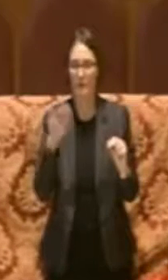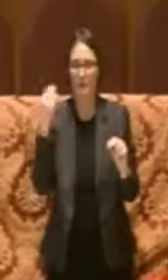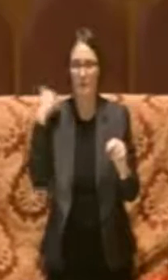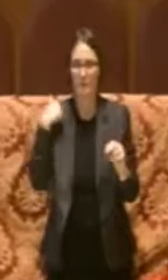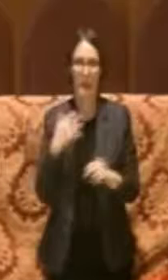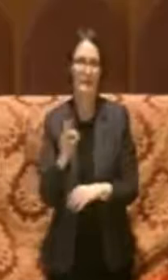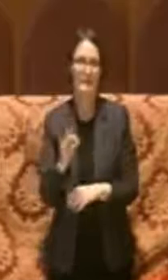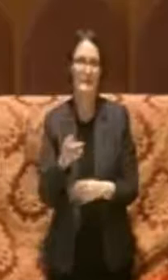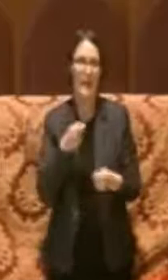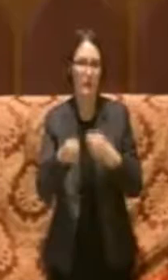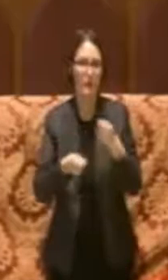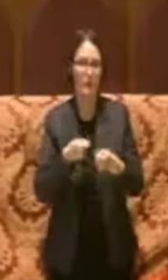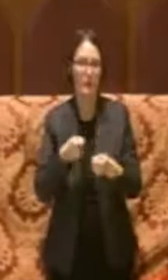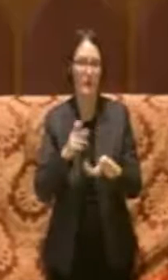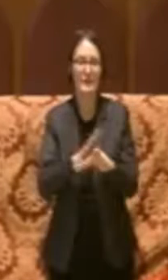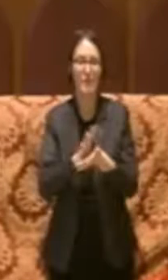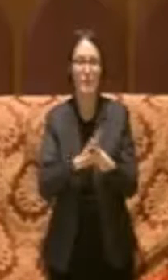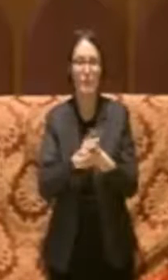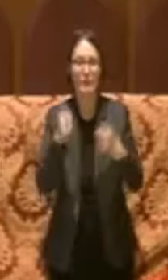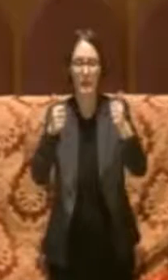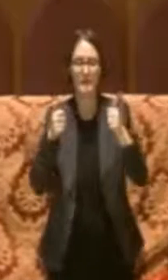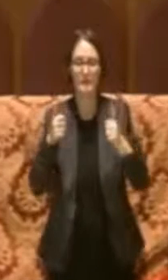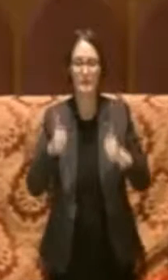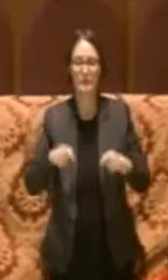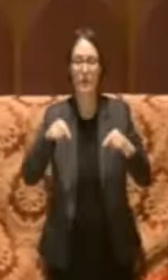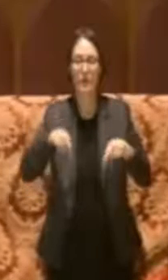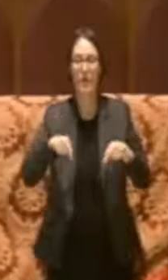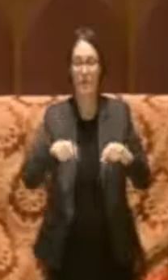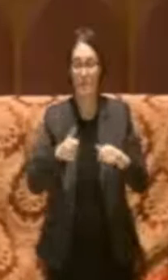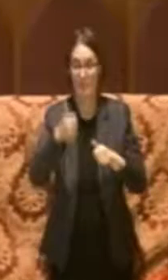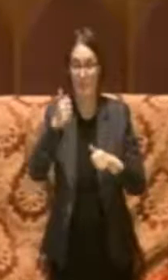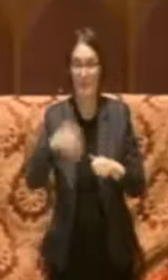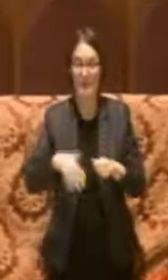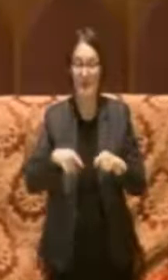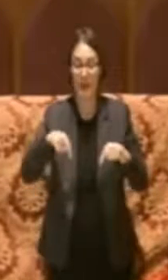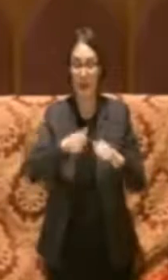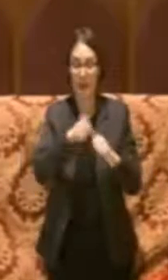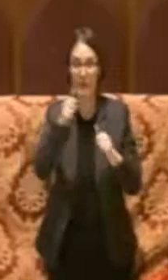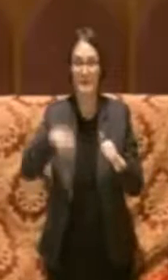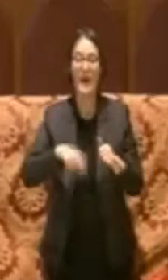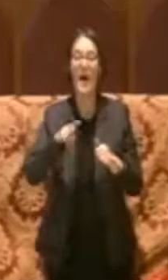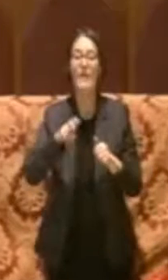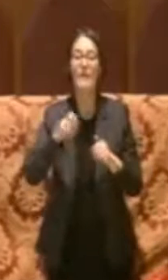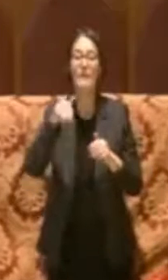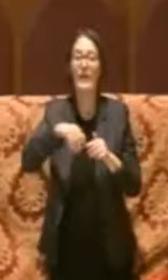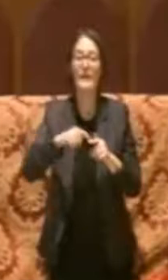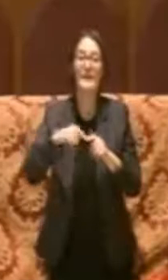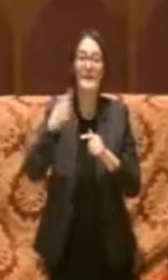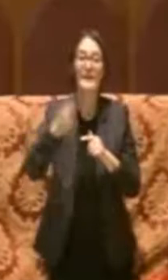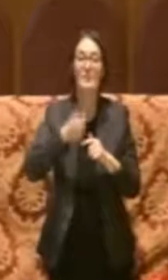euro di spese per la pubblicazione di bandi a 1.000, quest'anno 20.000 per il prossimo anno, quindi finalmente